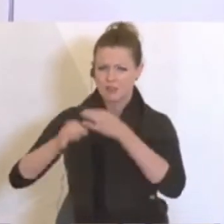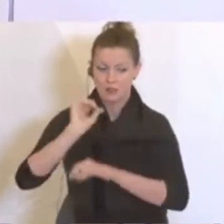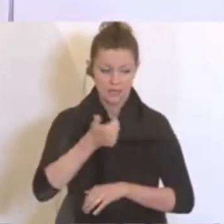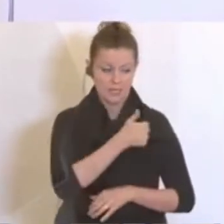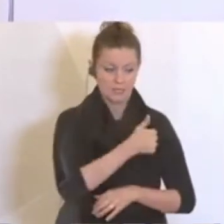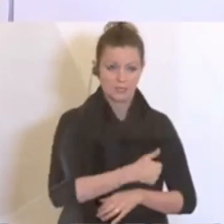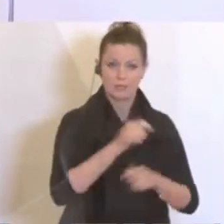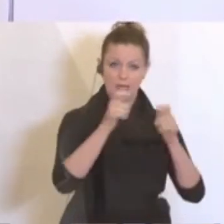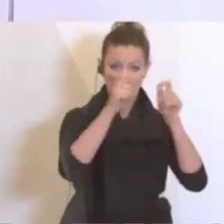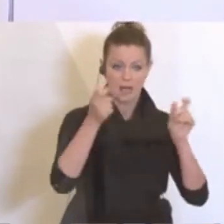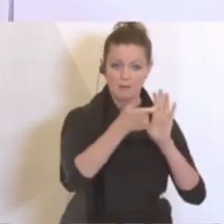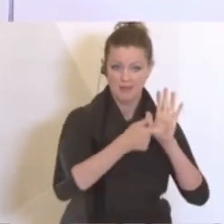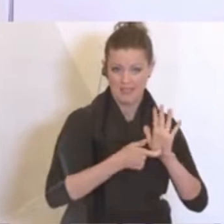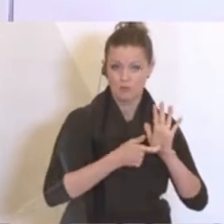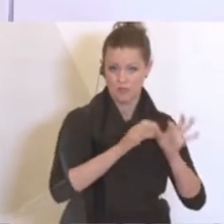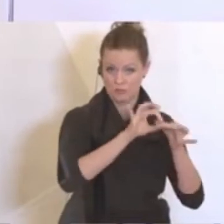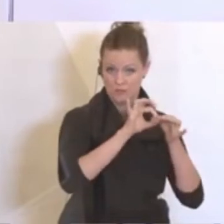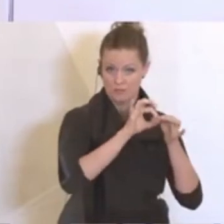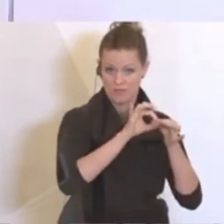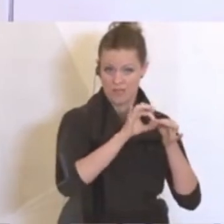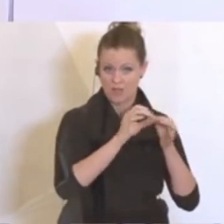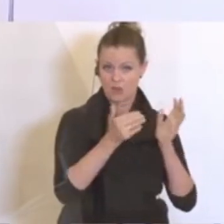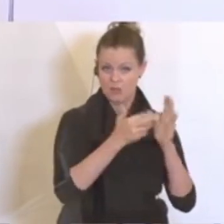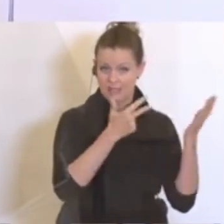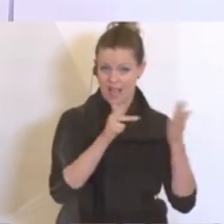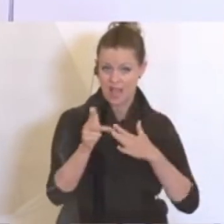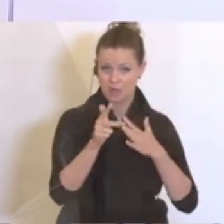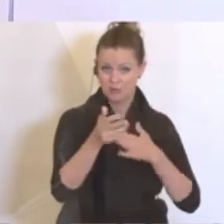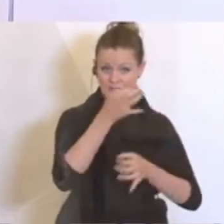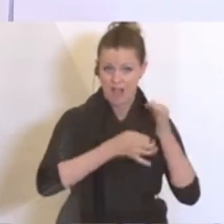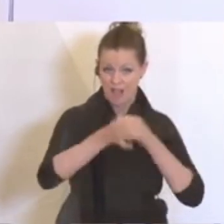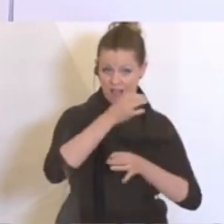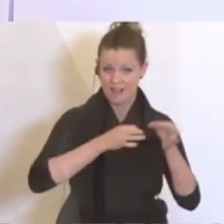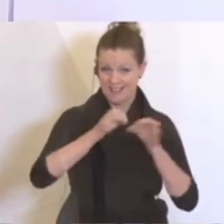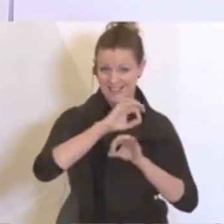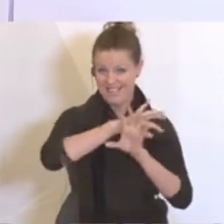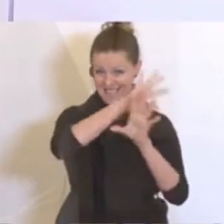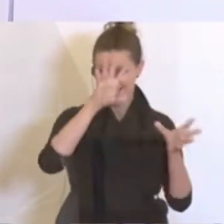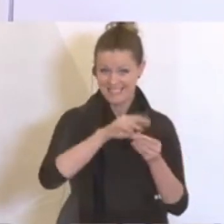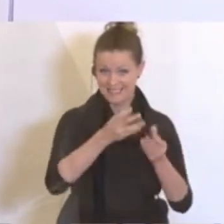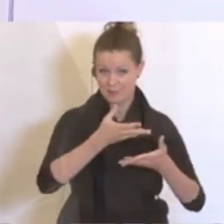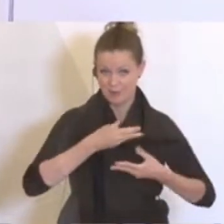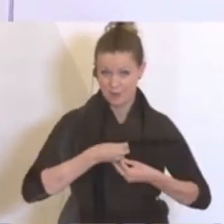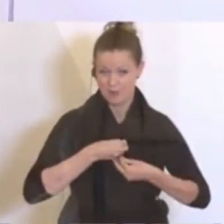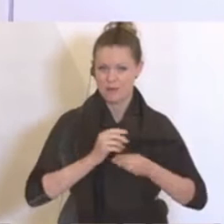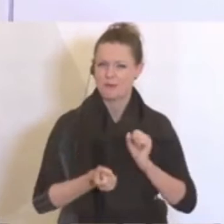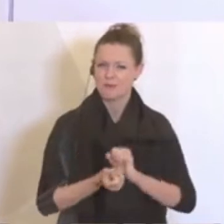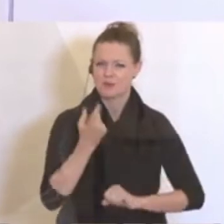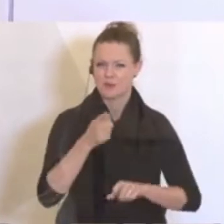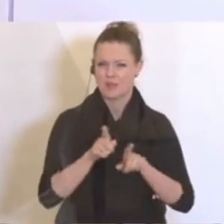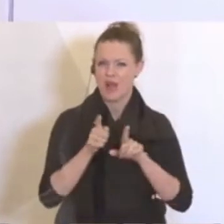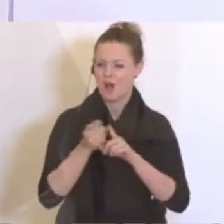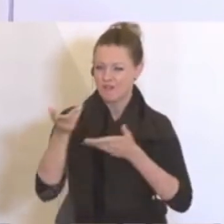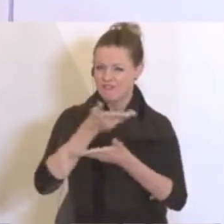Seite die Rahmenbedingungen betroffen. 1.800 Fragen, die insgesamt eingelangt sind, aber vor allem auch die